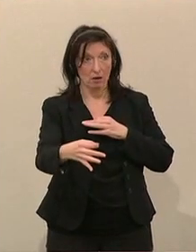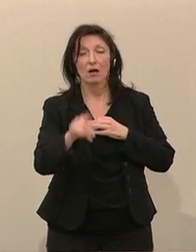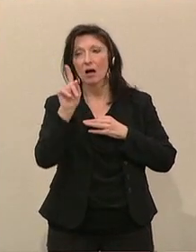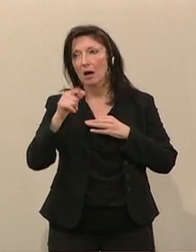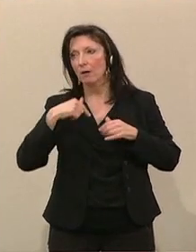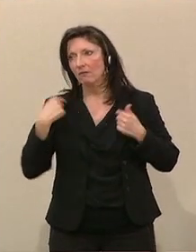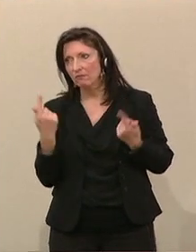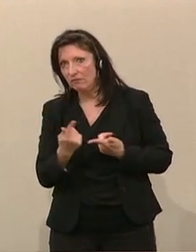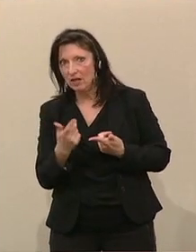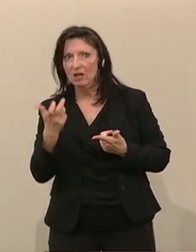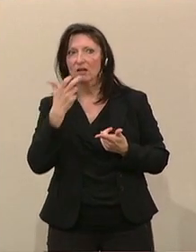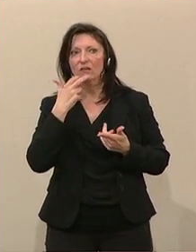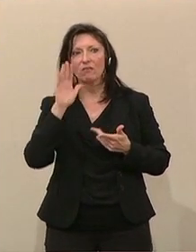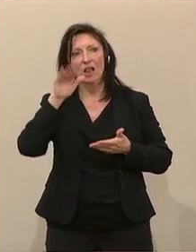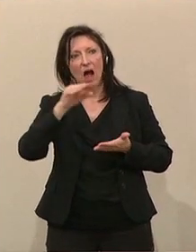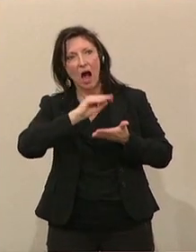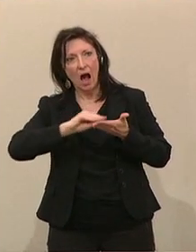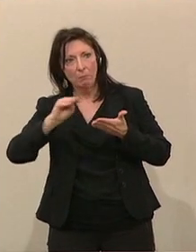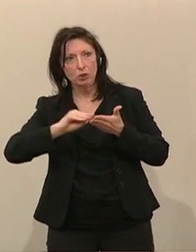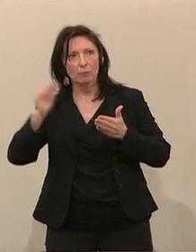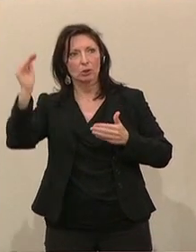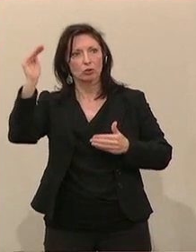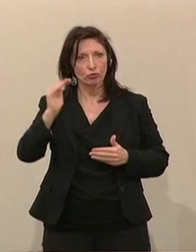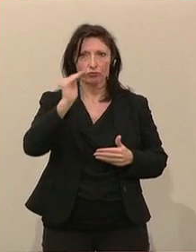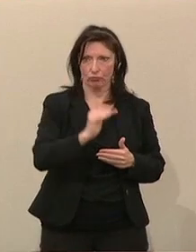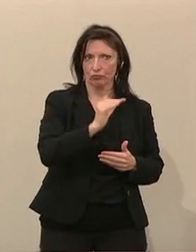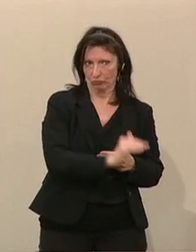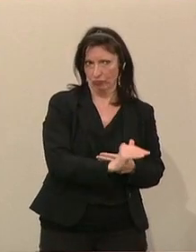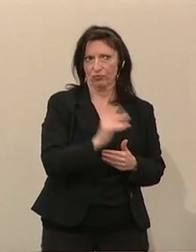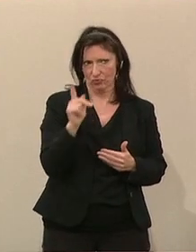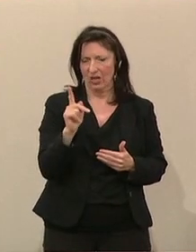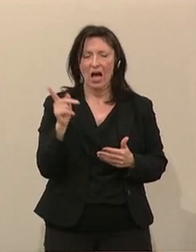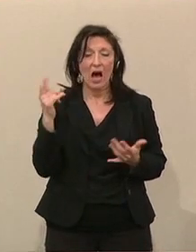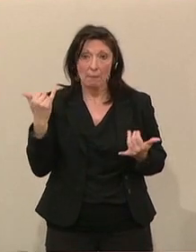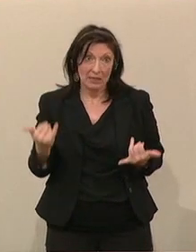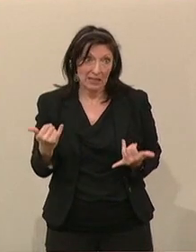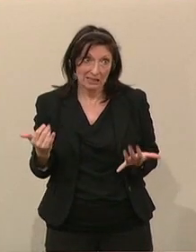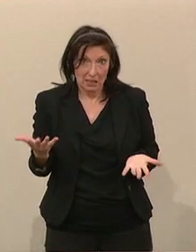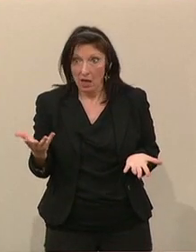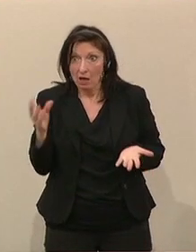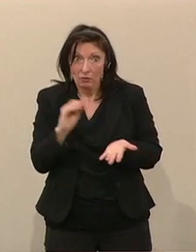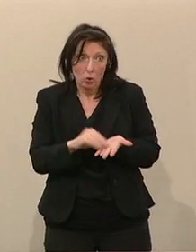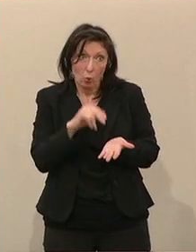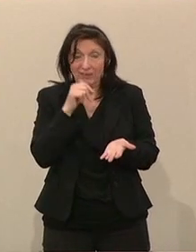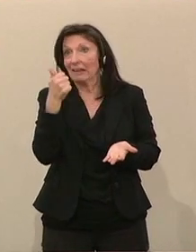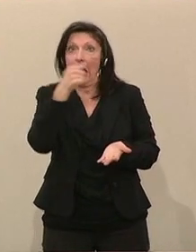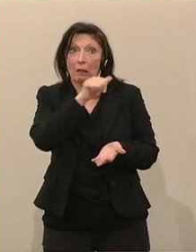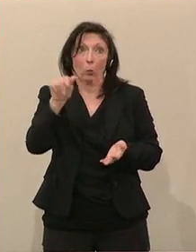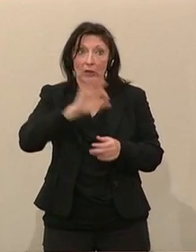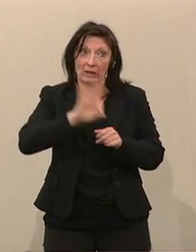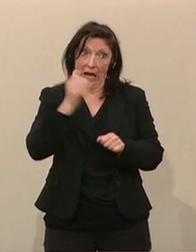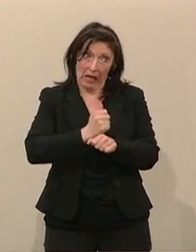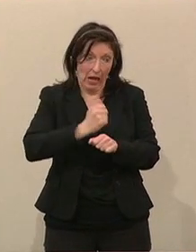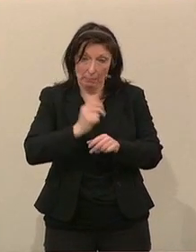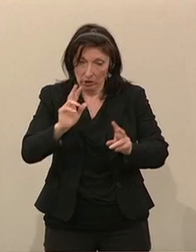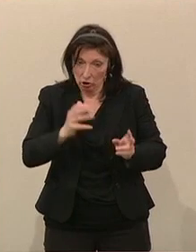eine degressive Abschreibung zu ermöglichen. Wir sind aber, wie gesagt, noch nicht einmal 100 Tage im Amt. Und wir